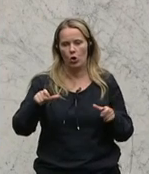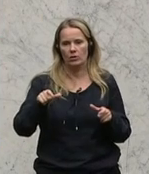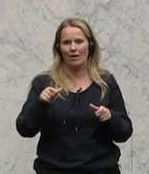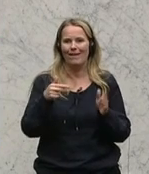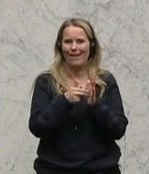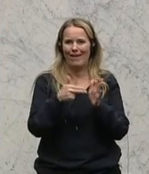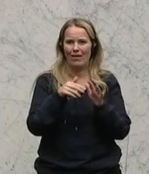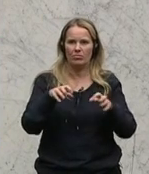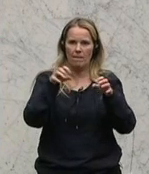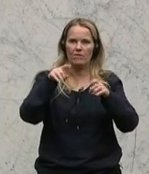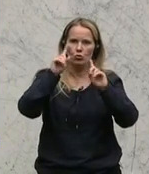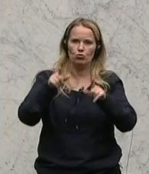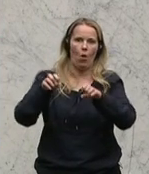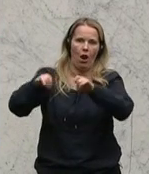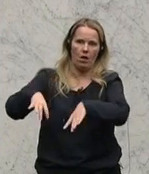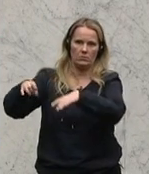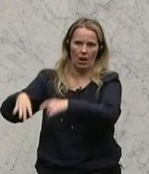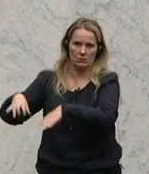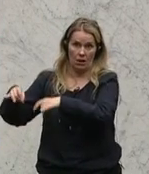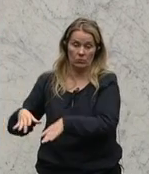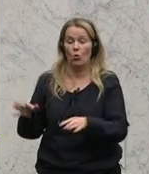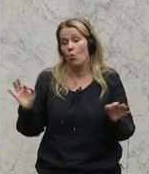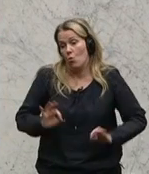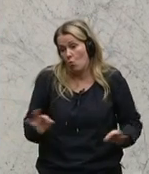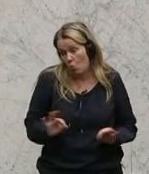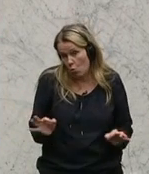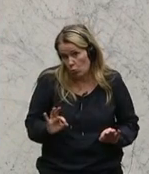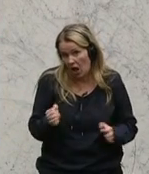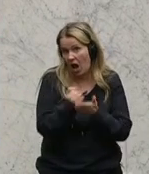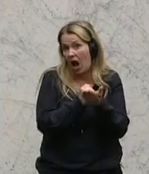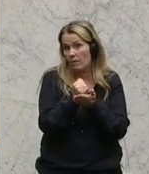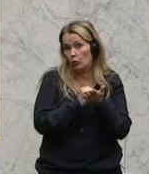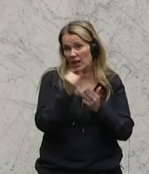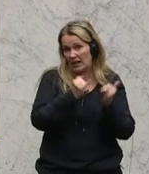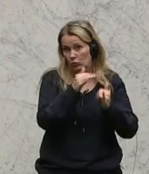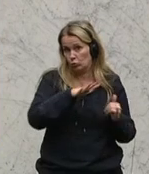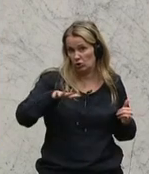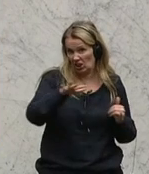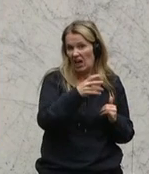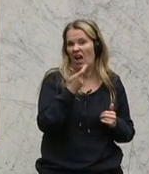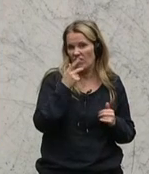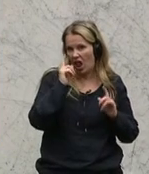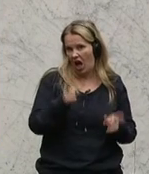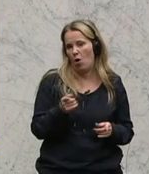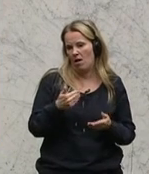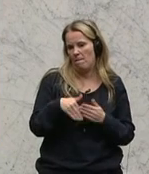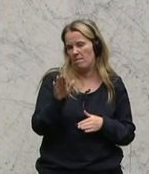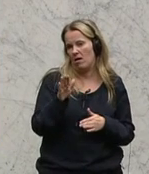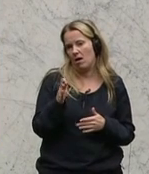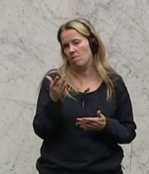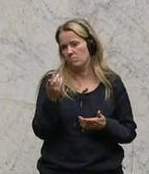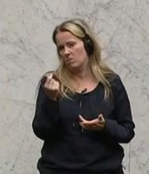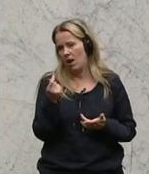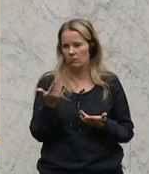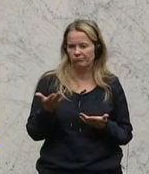-Dampfen abgehalten werden. Oder die Pharmaindustrie will sich hier auch noch mehr oder weniger ein